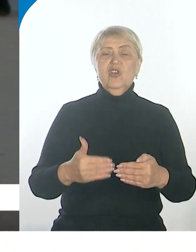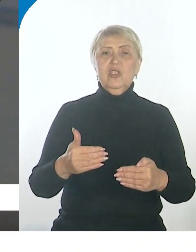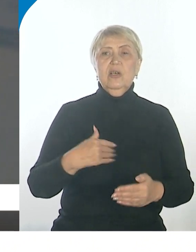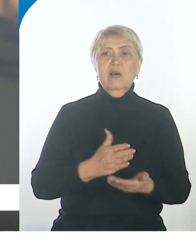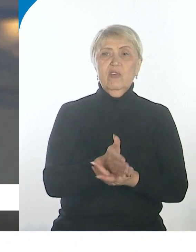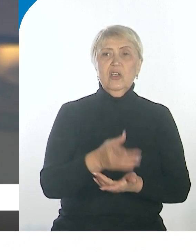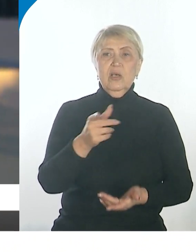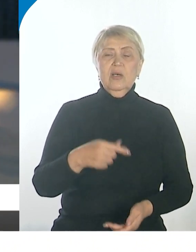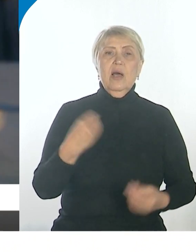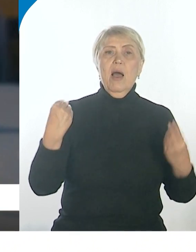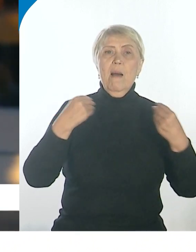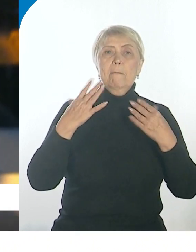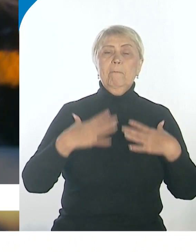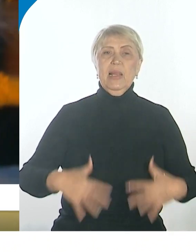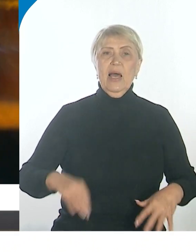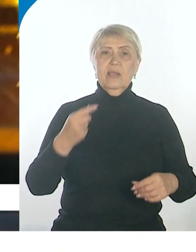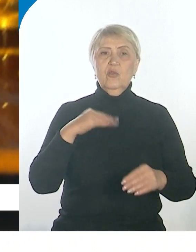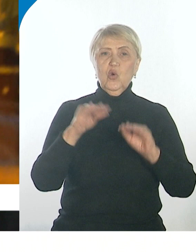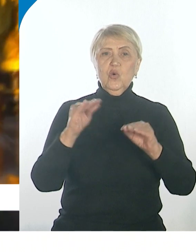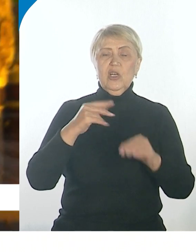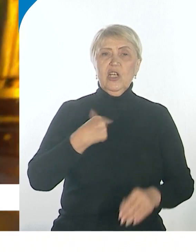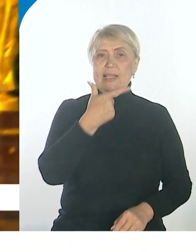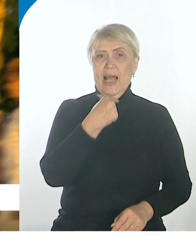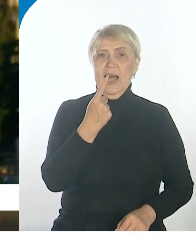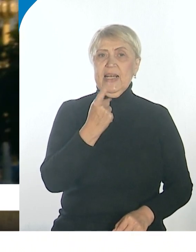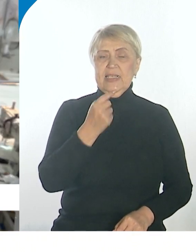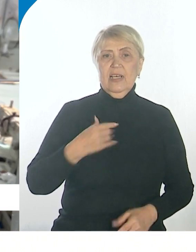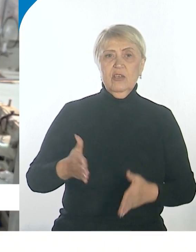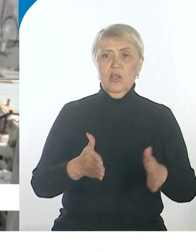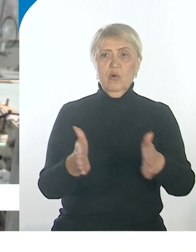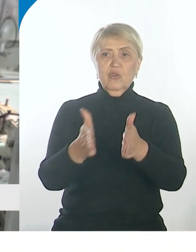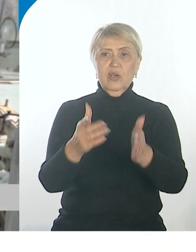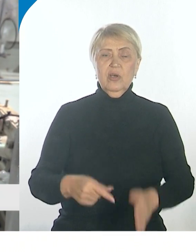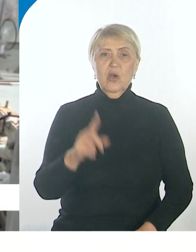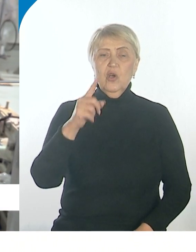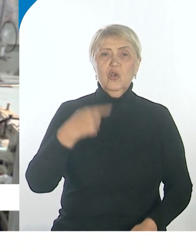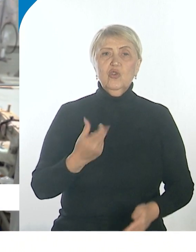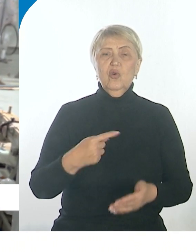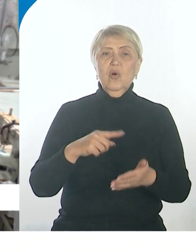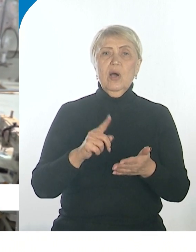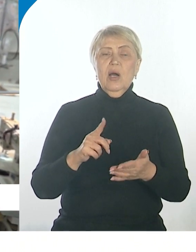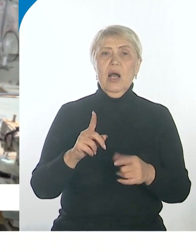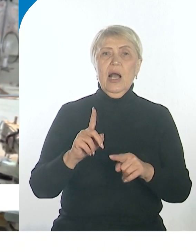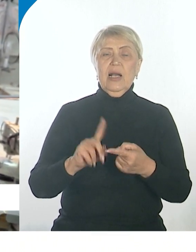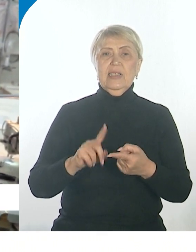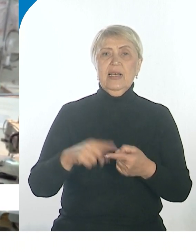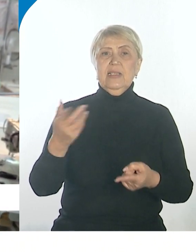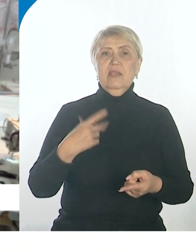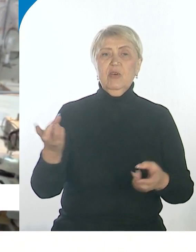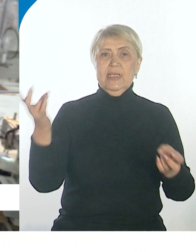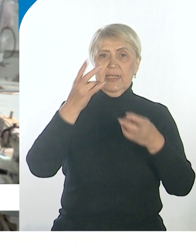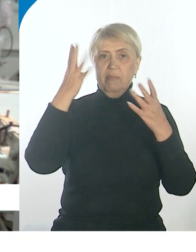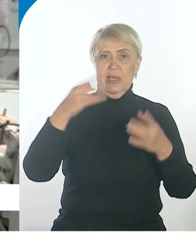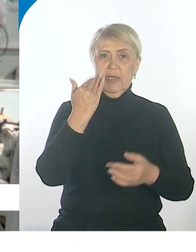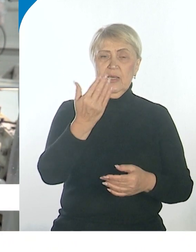Платья этого бренда часто украшают наших звезд на красных дорожках. Что касается знаменитостей и поклонников нашего бренда, их